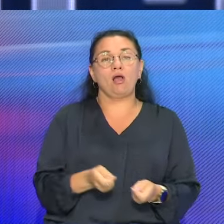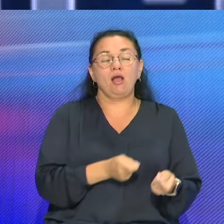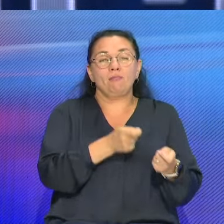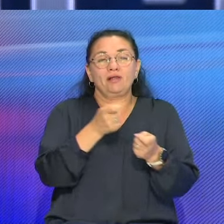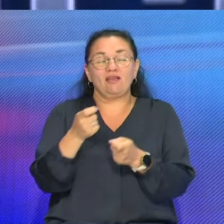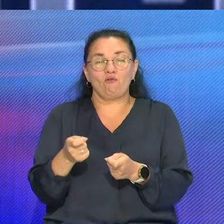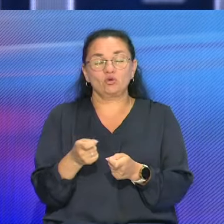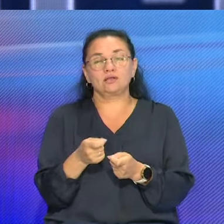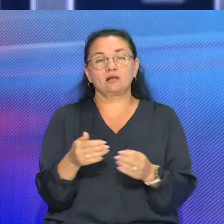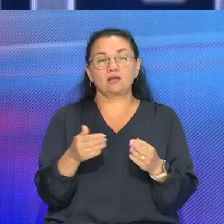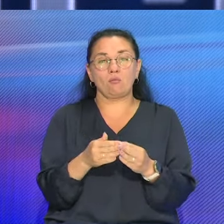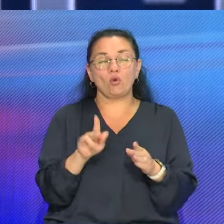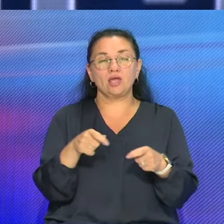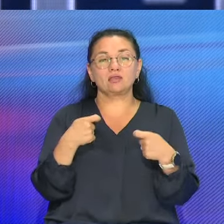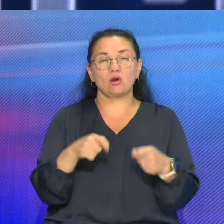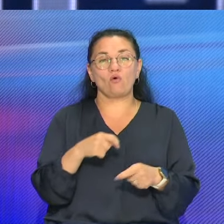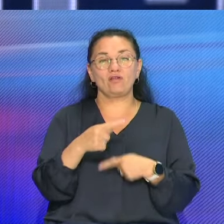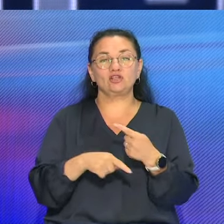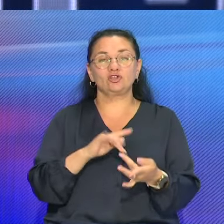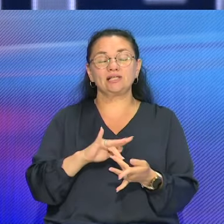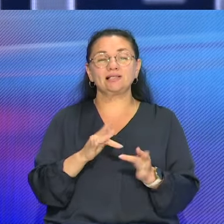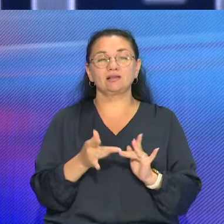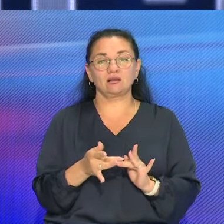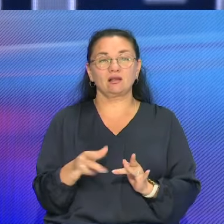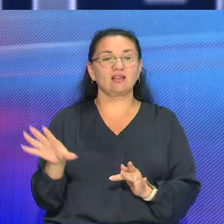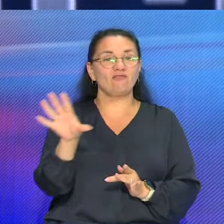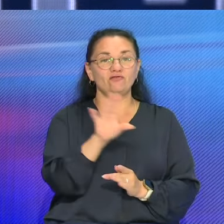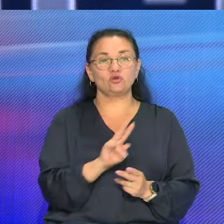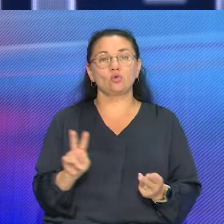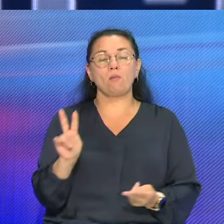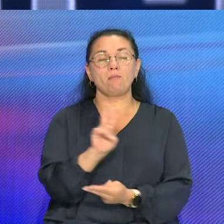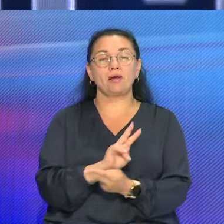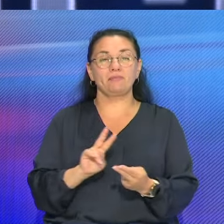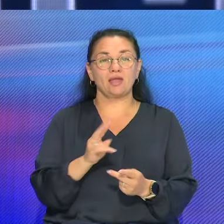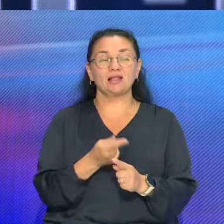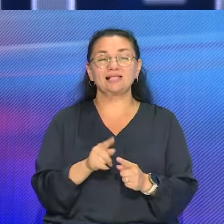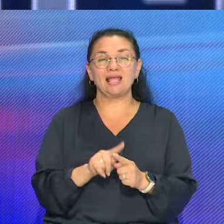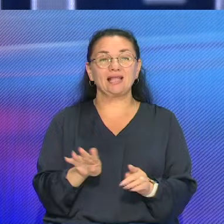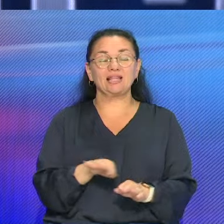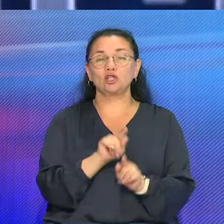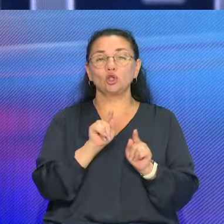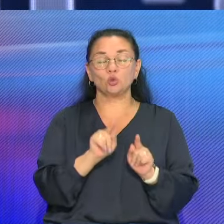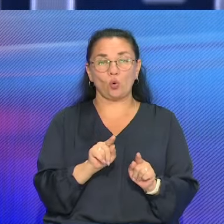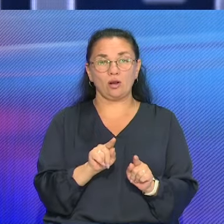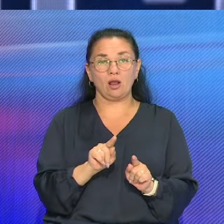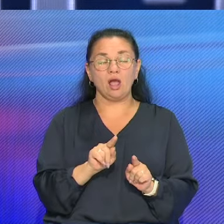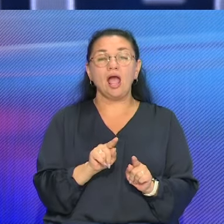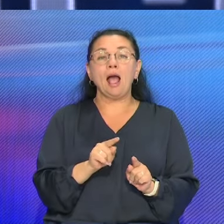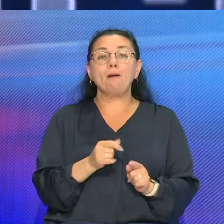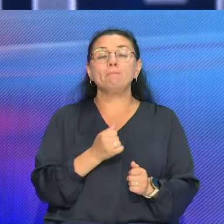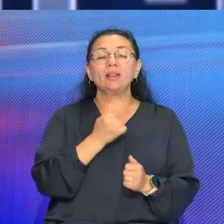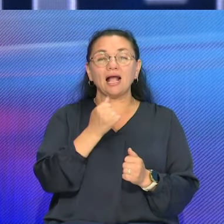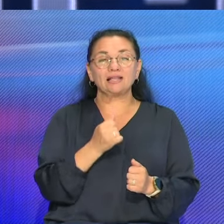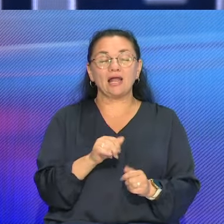-торговли. Действительно, лицо поменялось. И это не только и не столько благодаря новым технологиям, которые